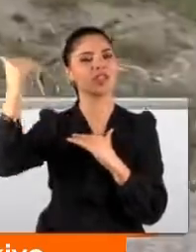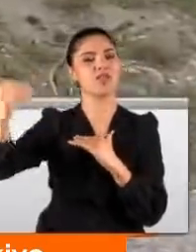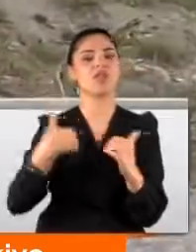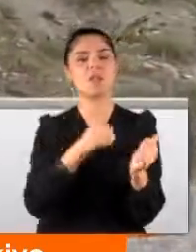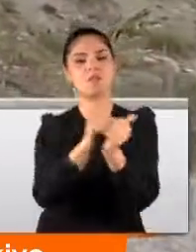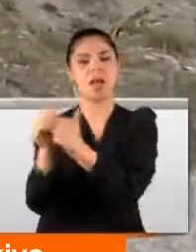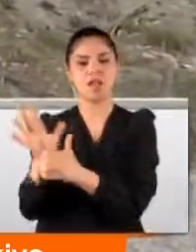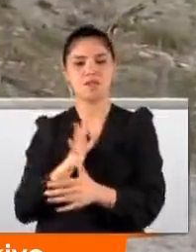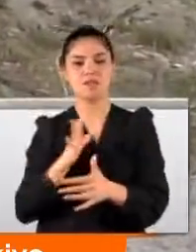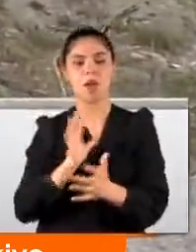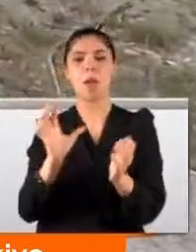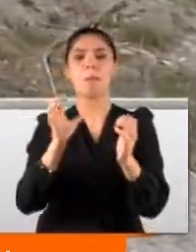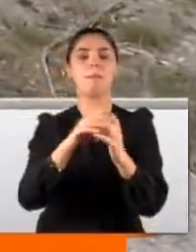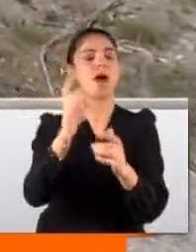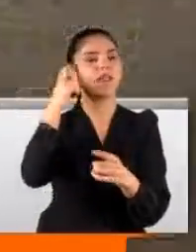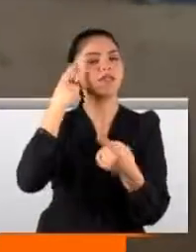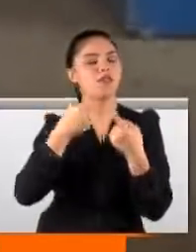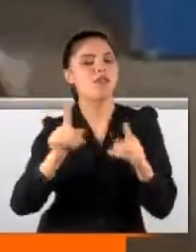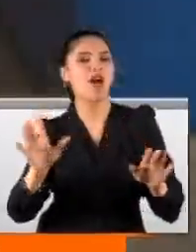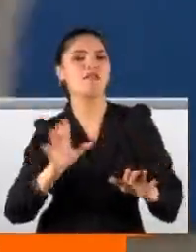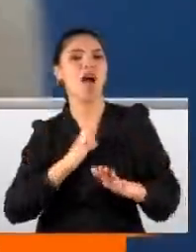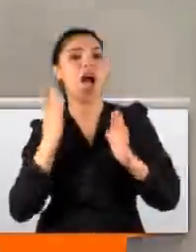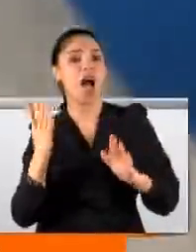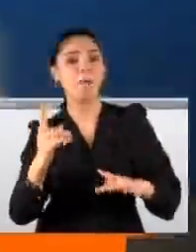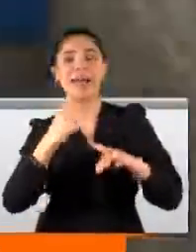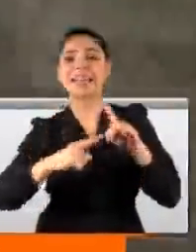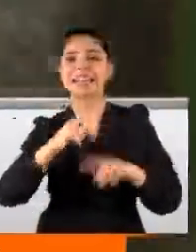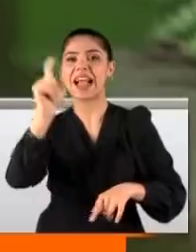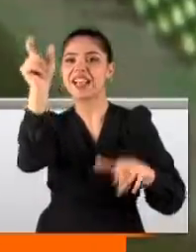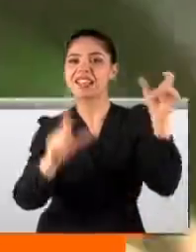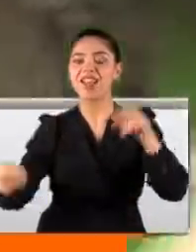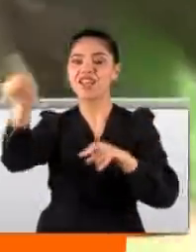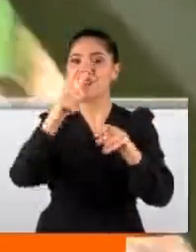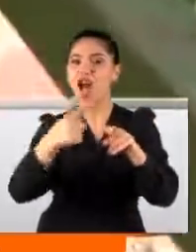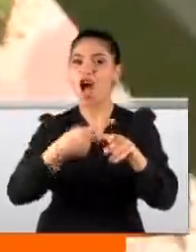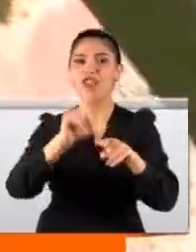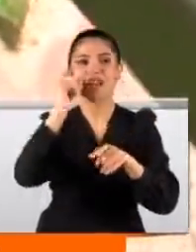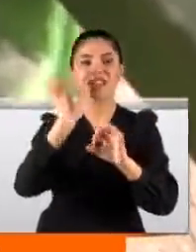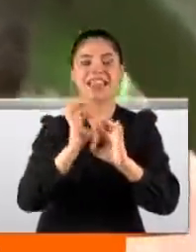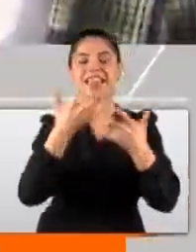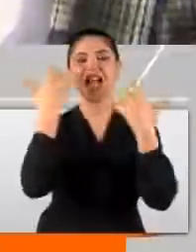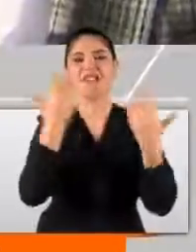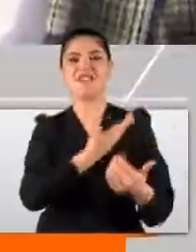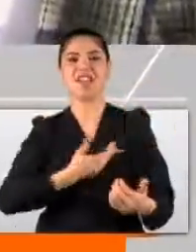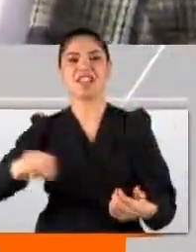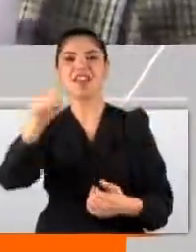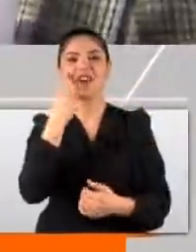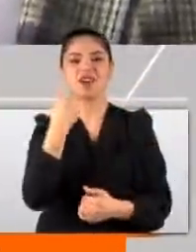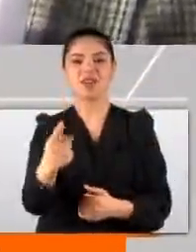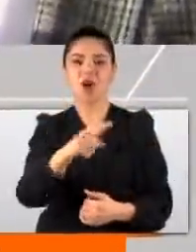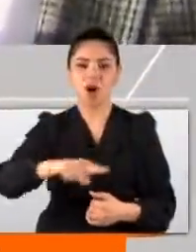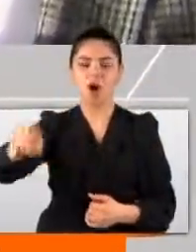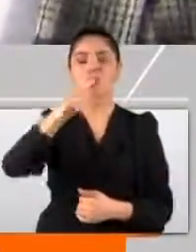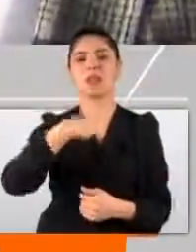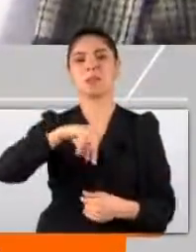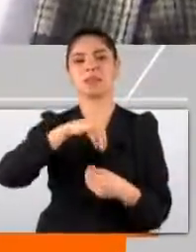neşiriz. Partileri, söylemleri farklı olsa da siyasileri ortak noktada buluşturan hayvan sevgisi oldu. Onlar da gerçekten